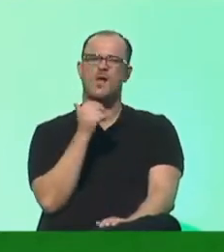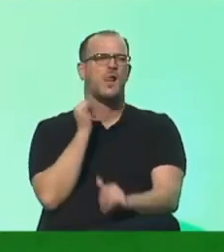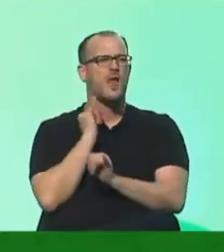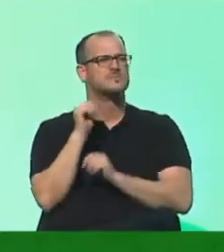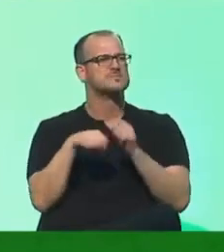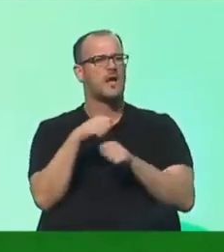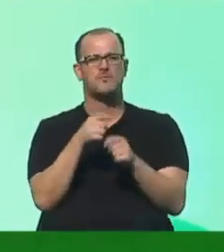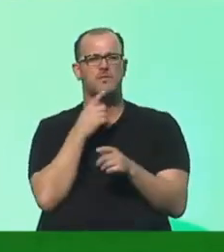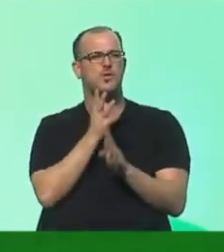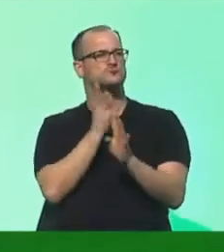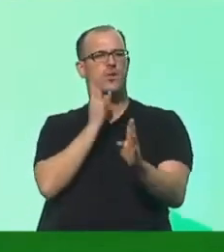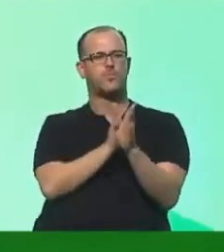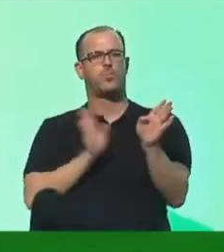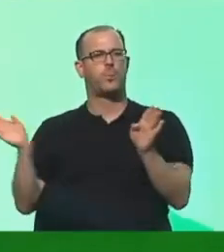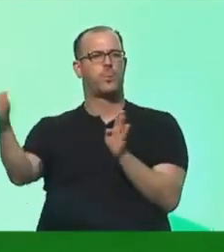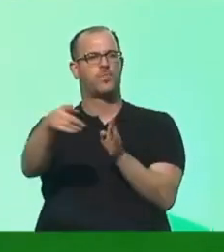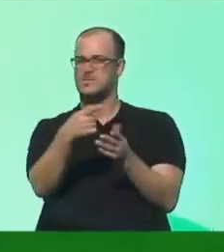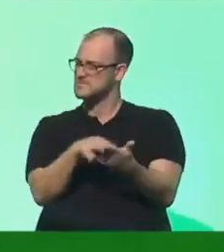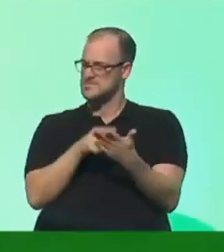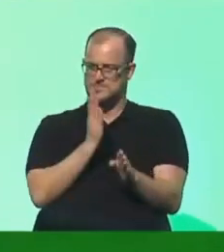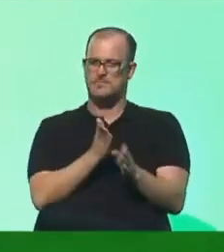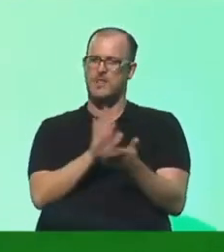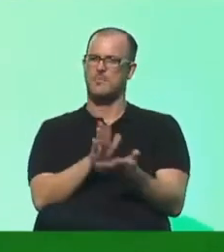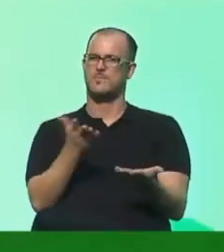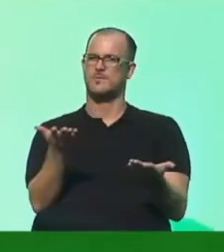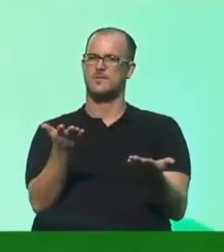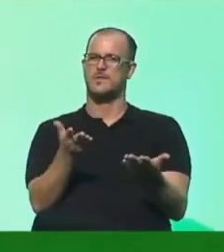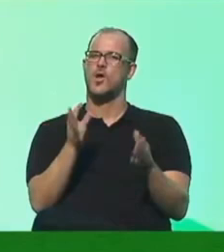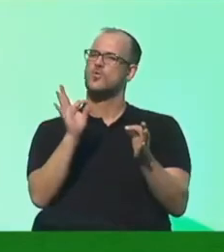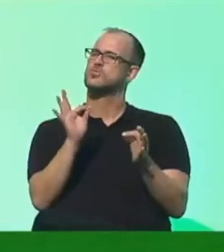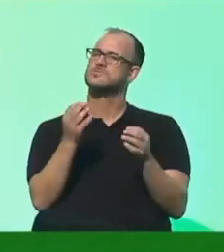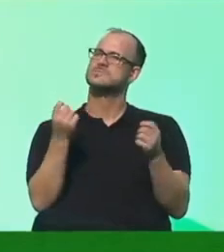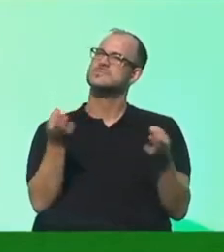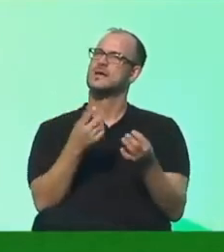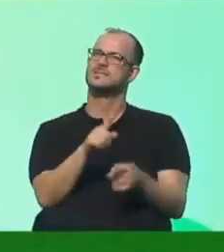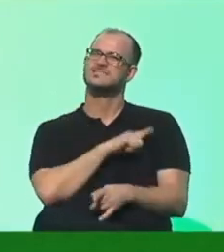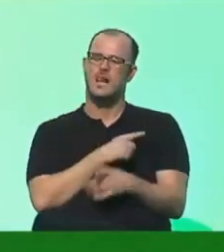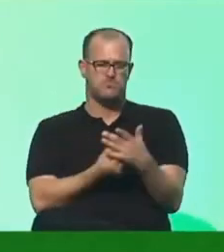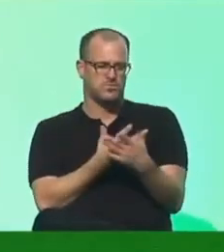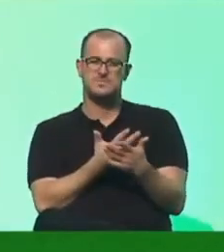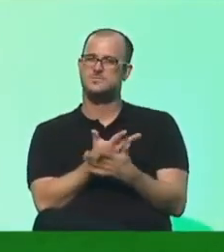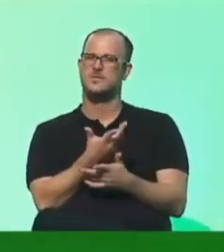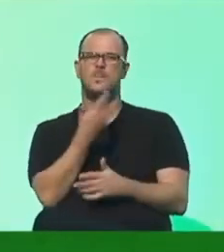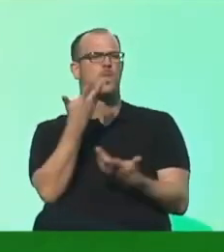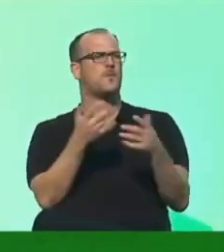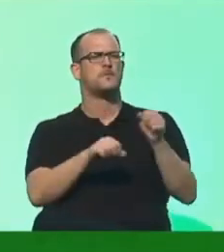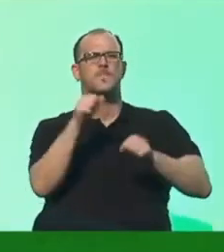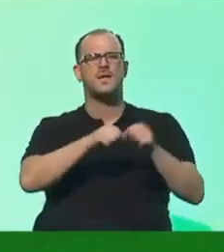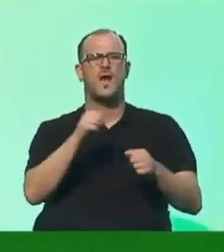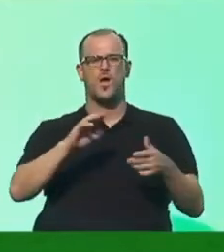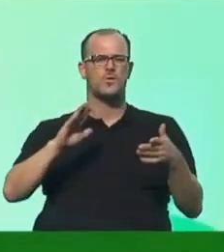Stau umfährt und der zeigt, dass es geht, die guten Dinge, die lange halten, noch selber zu produzieren. Die Bäckerei, die